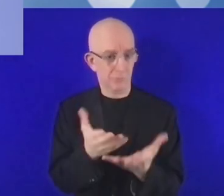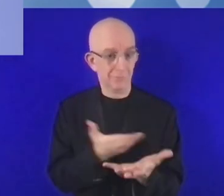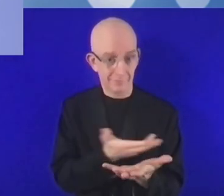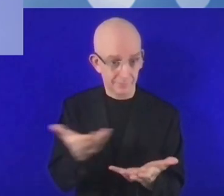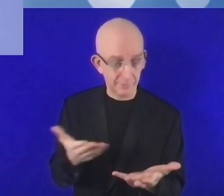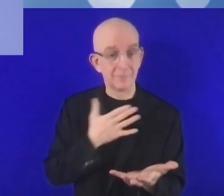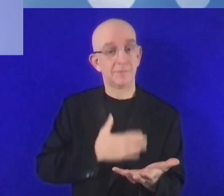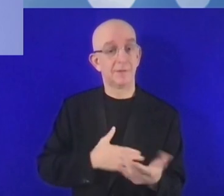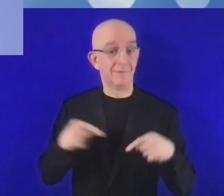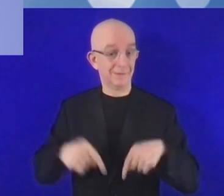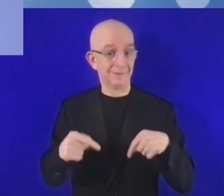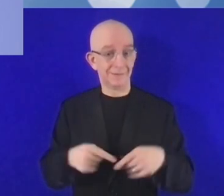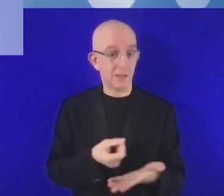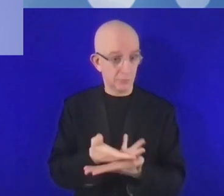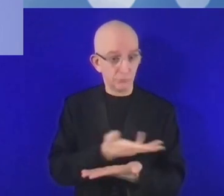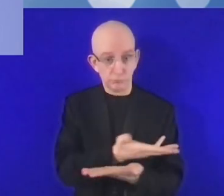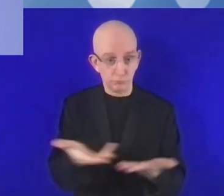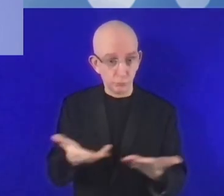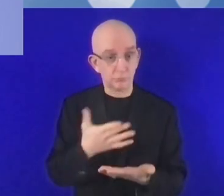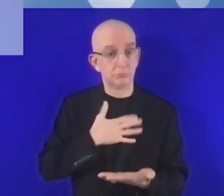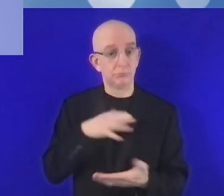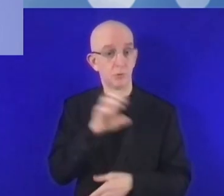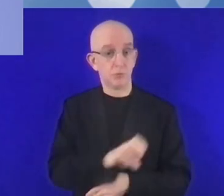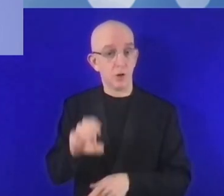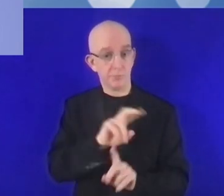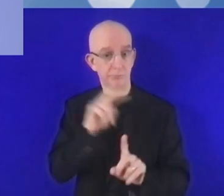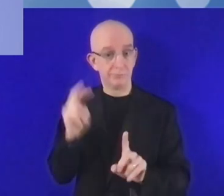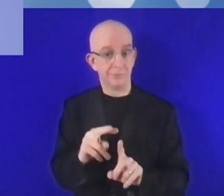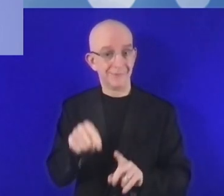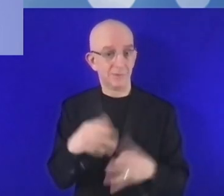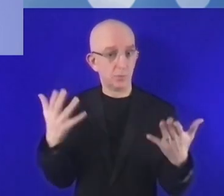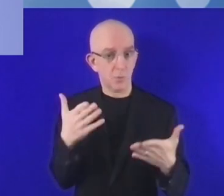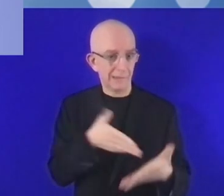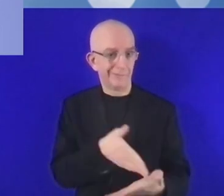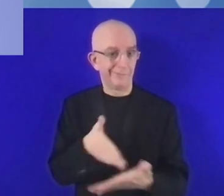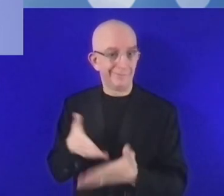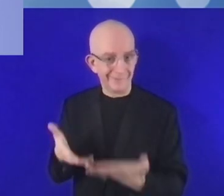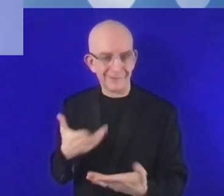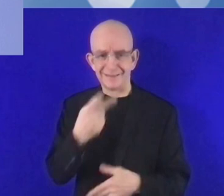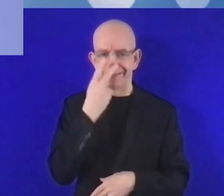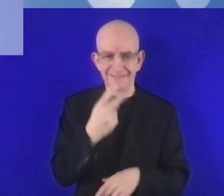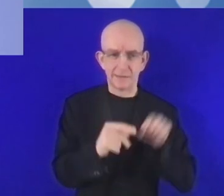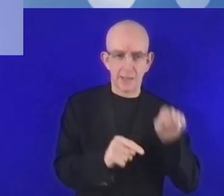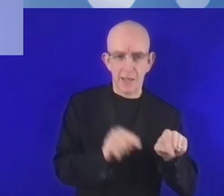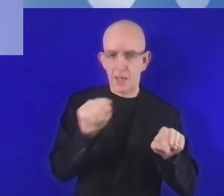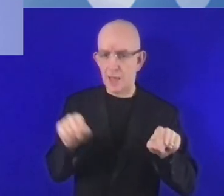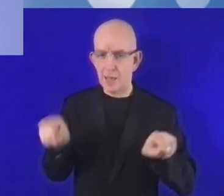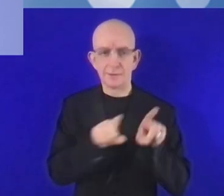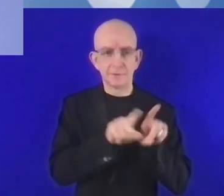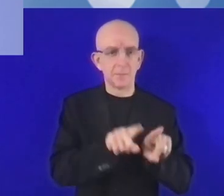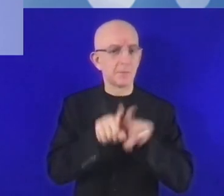فأتقاسم معكم اليوم بالمنظور الأوروبي. وأعرف أن الكثير من شركائنا